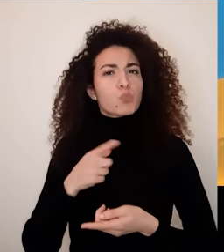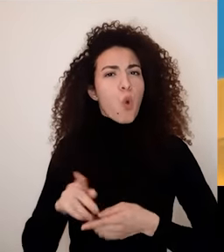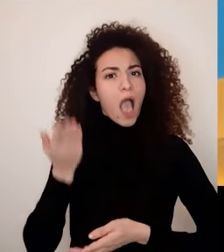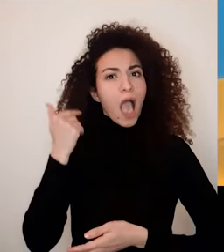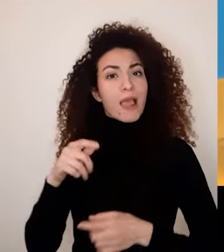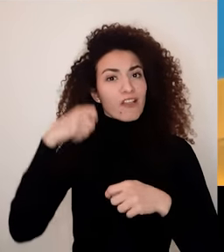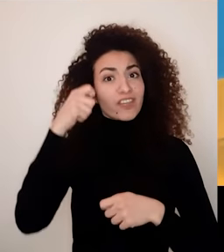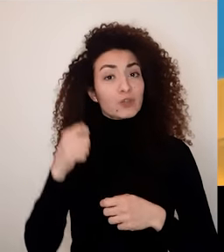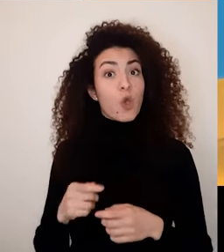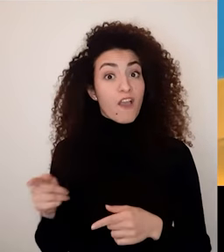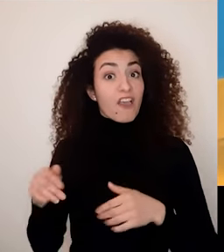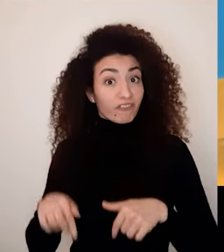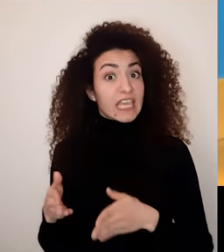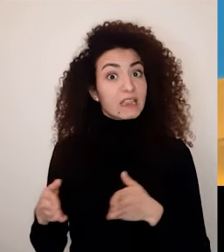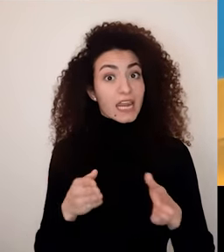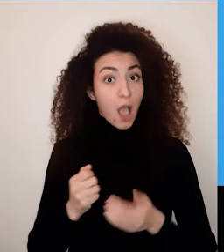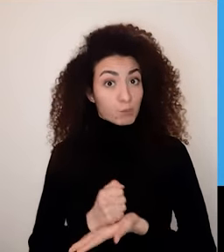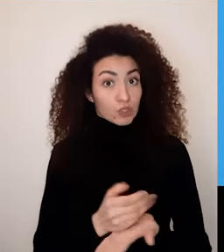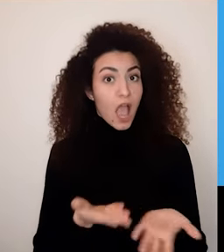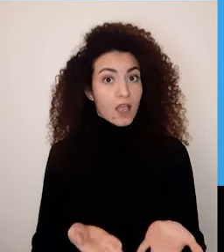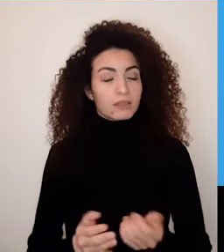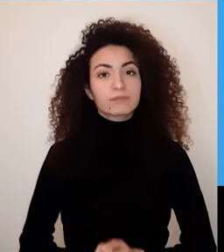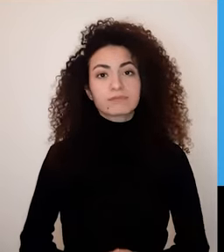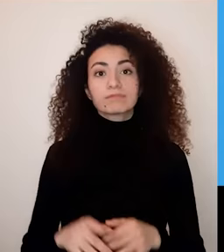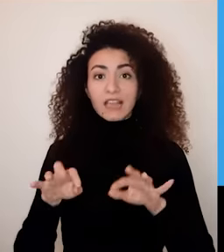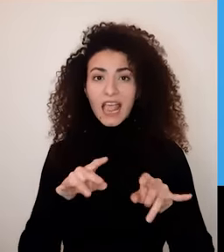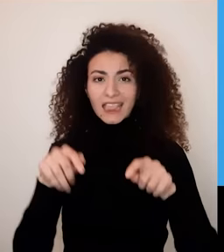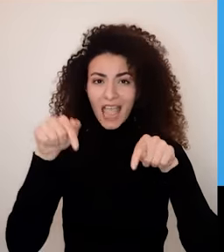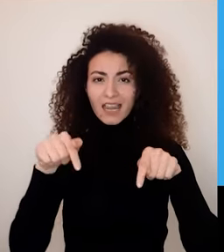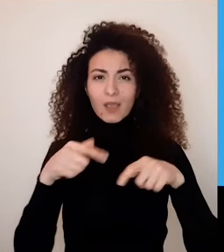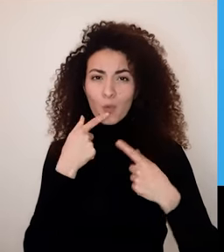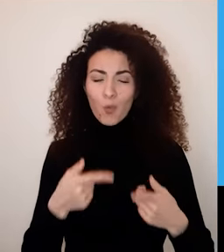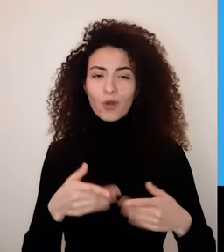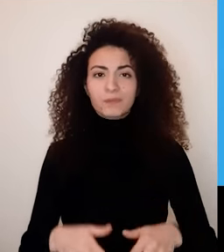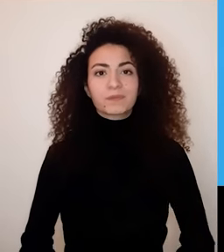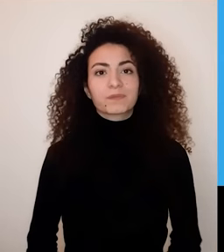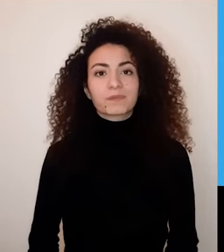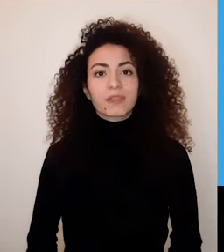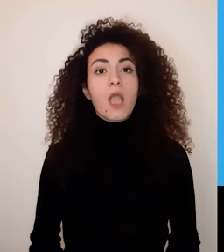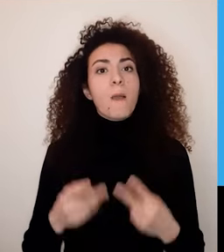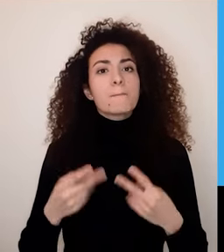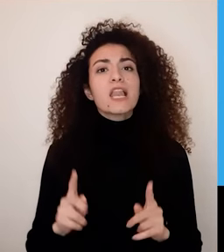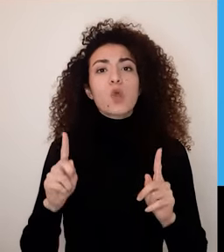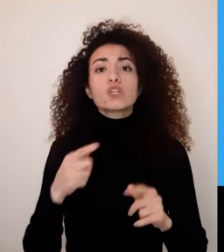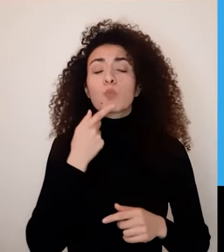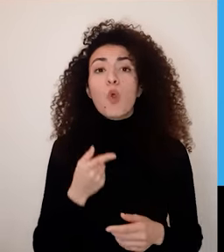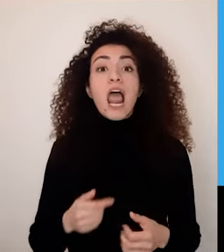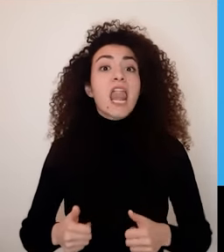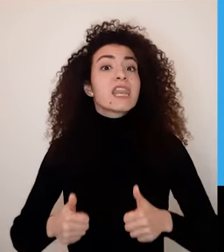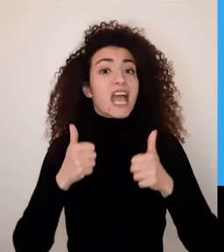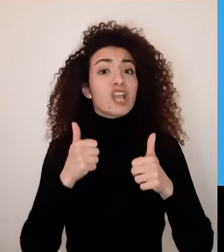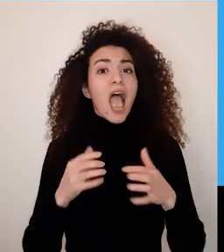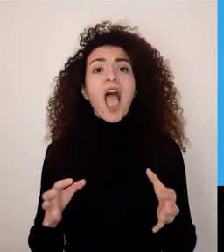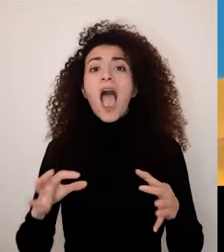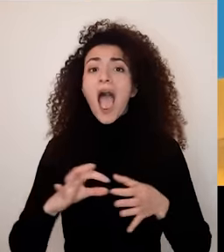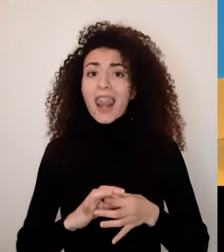والمتعلقة بمواجهة الصعوبات؟ شاركينا بالتعليقات فلنتفق بالبداية أنه نجاح أو